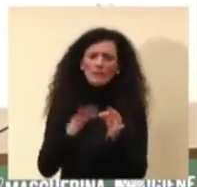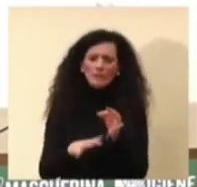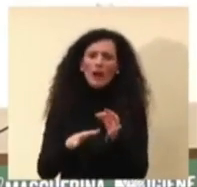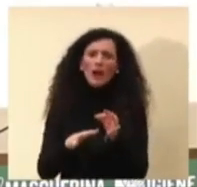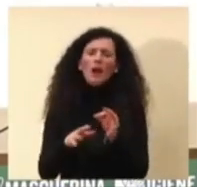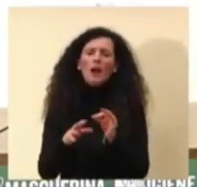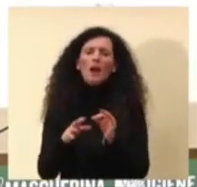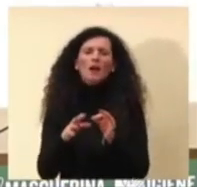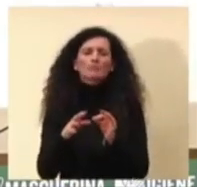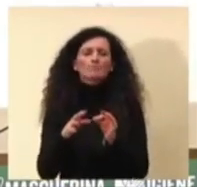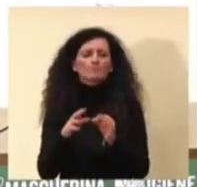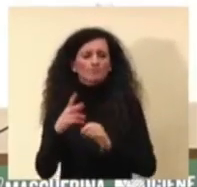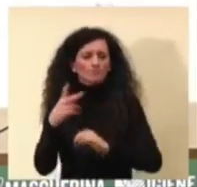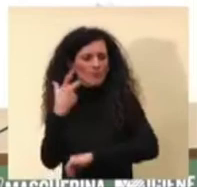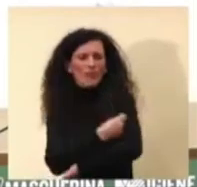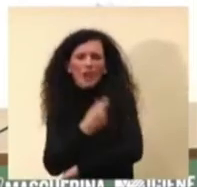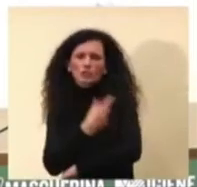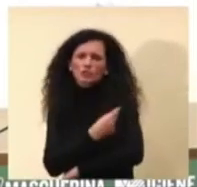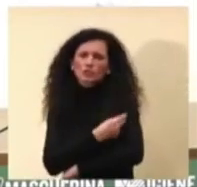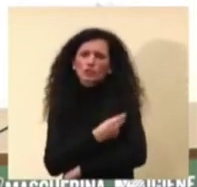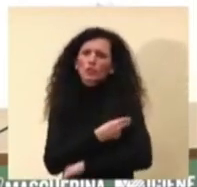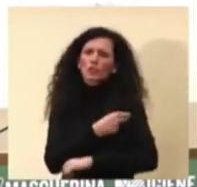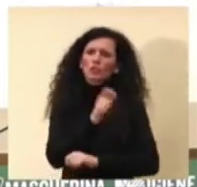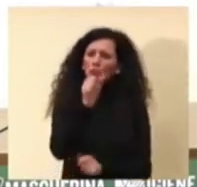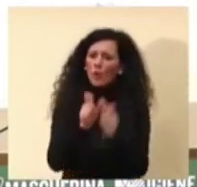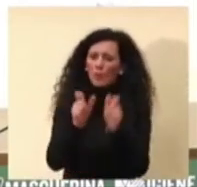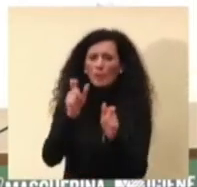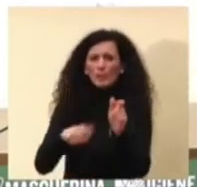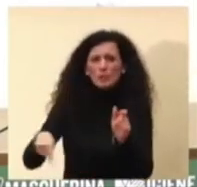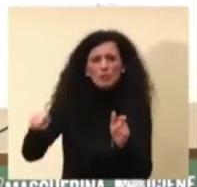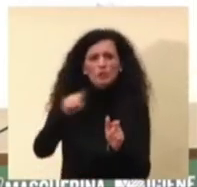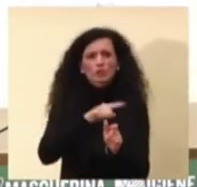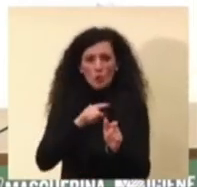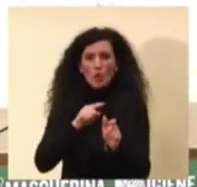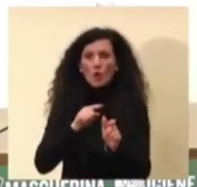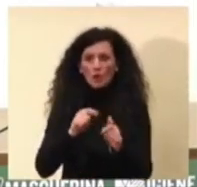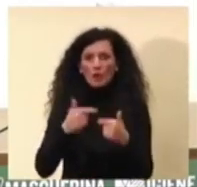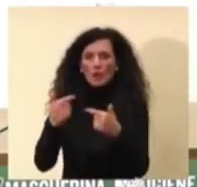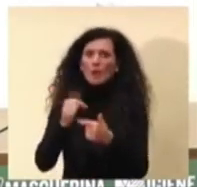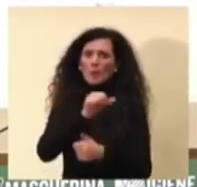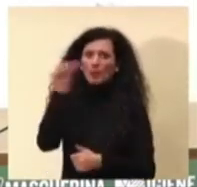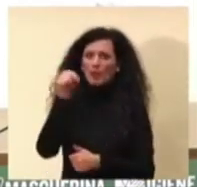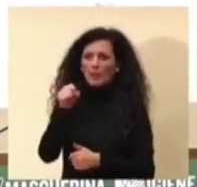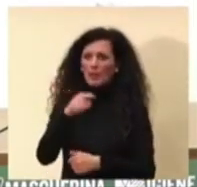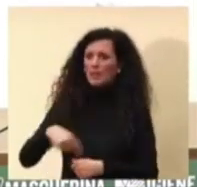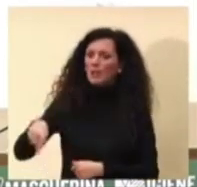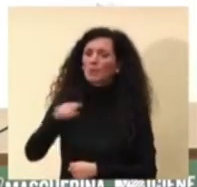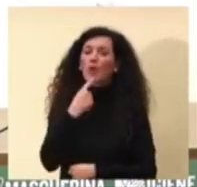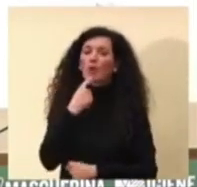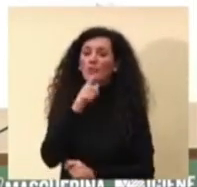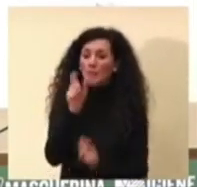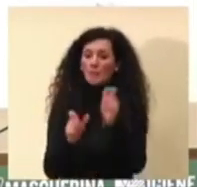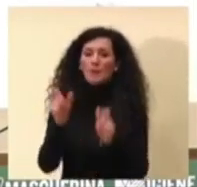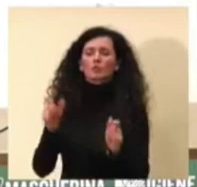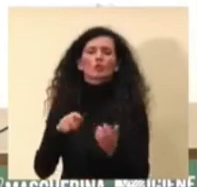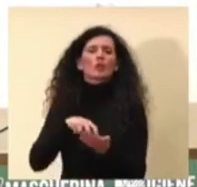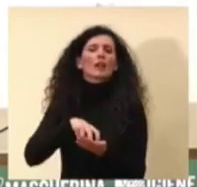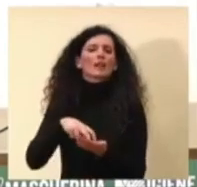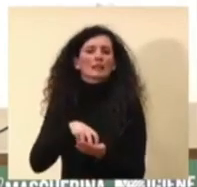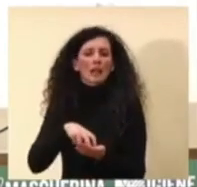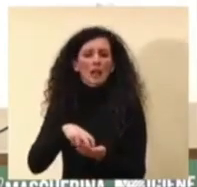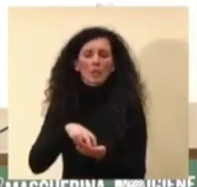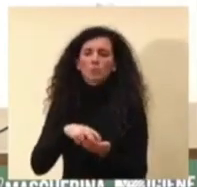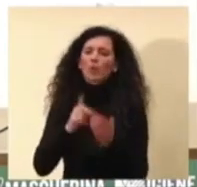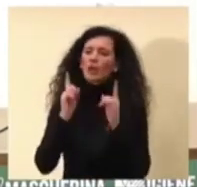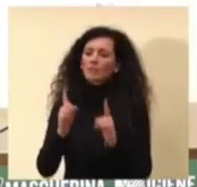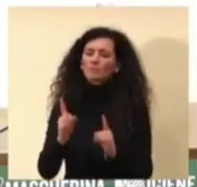maggior numero possibile di soggetti dando quella priorità ai vulnerabili per età o per